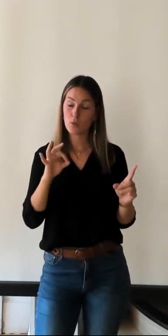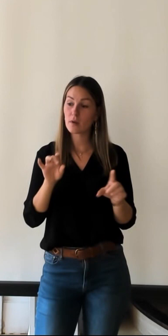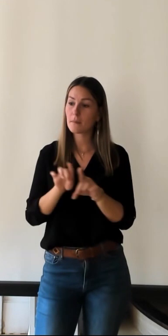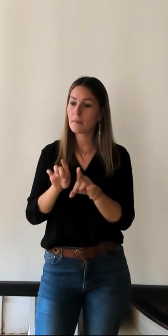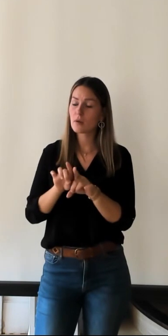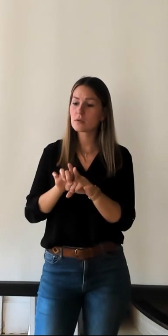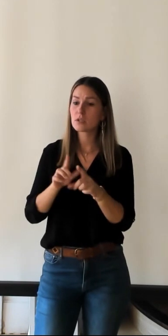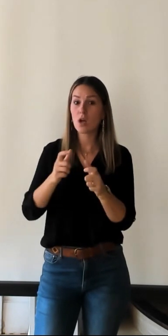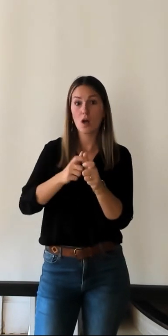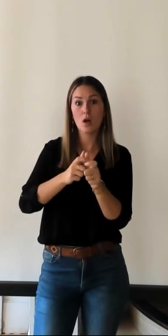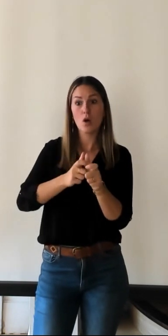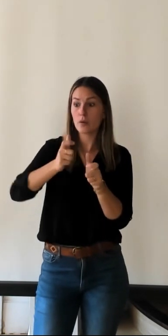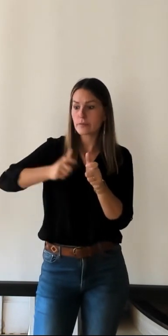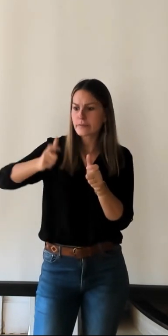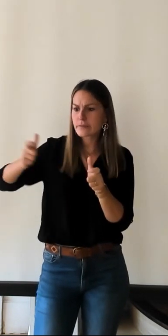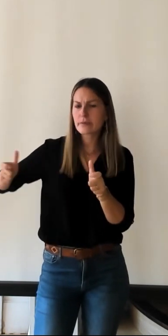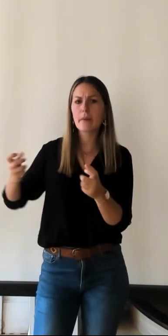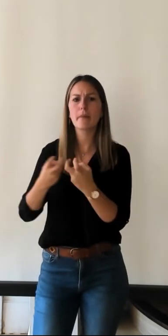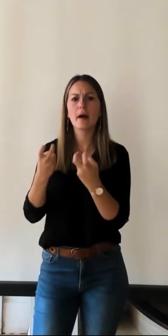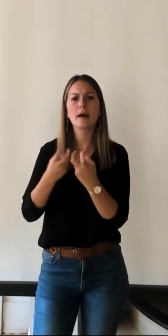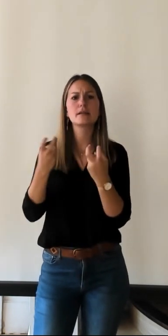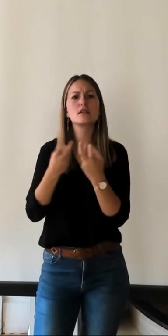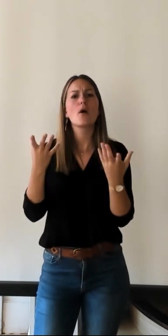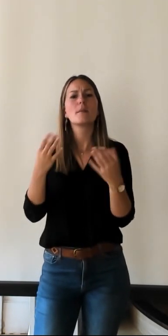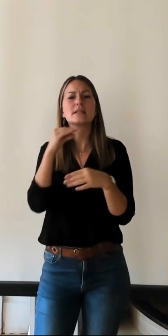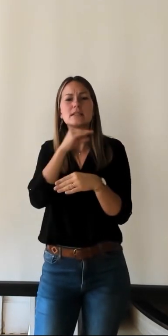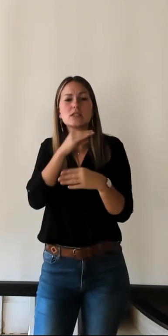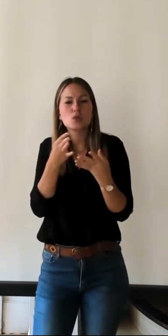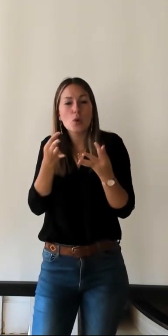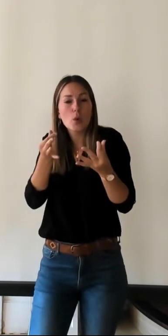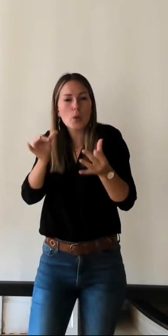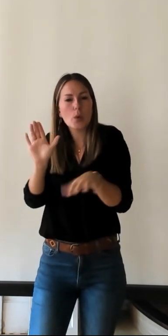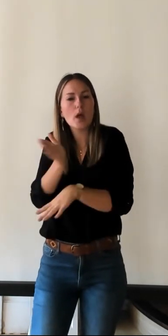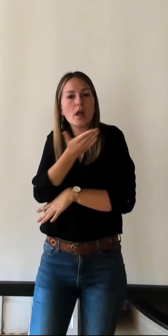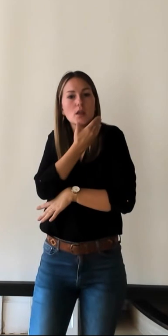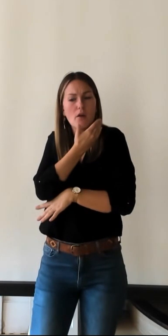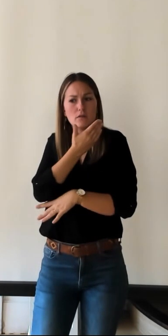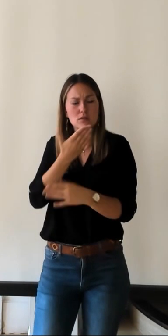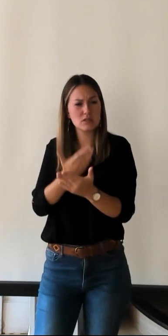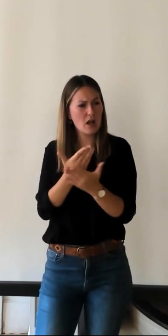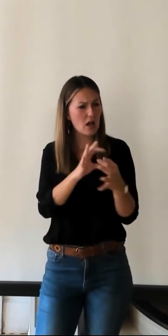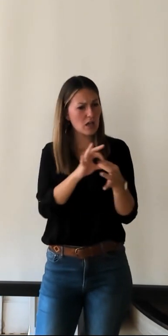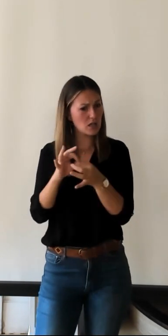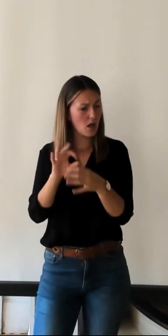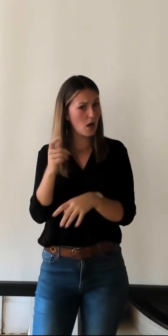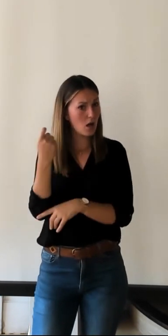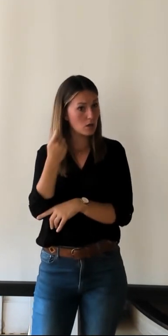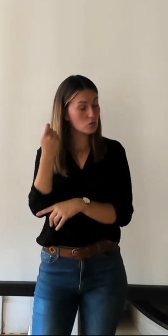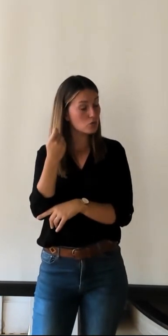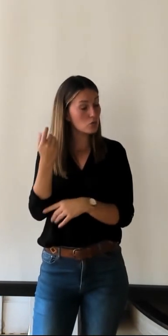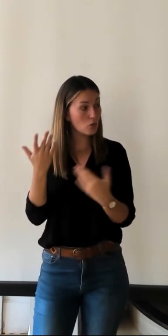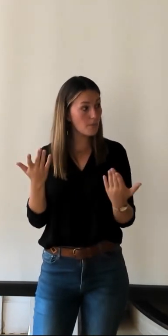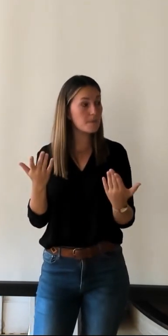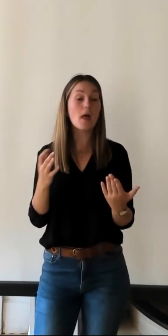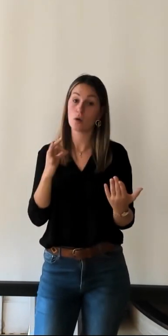notamment les usines de fabrication d'étoffes en soie parce que c'est très lié à l'histoire de la touraine la soie qui était